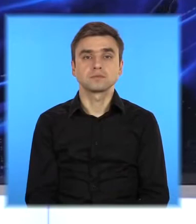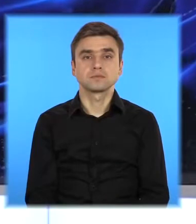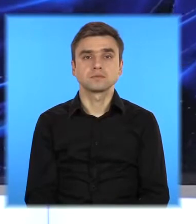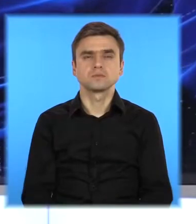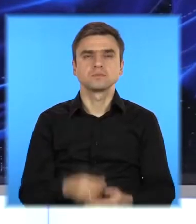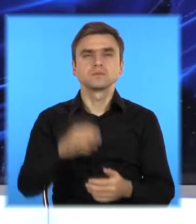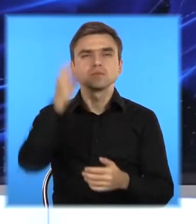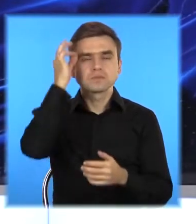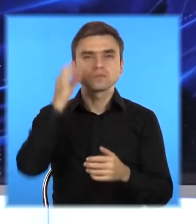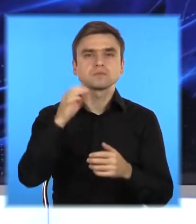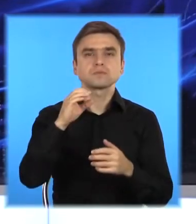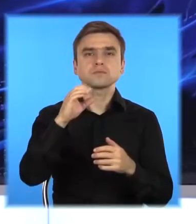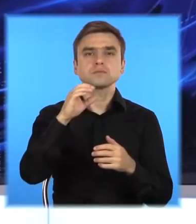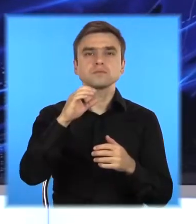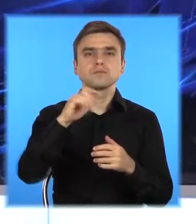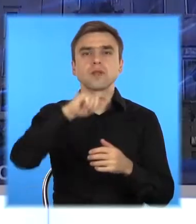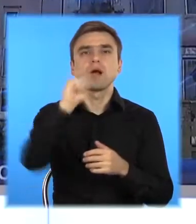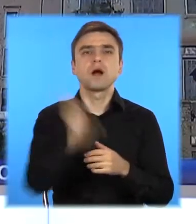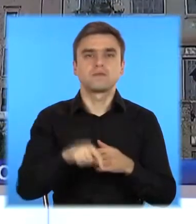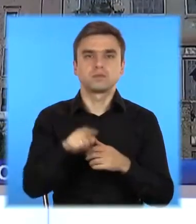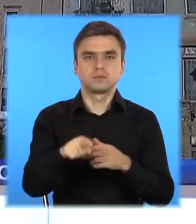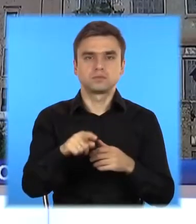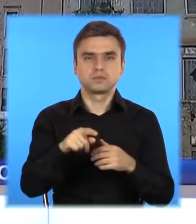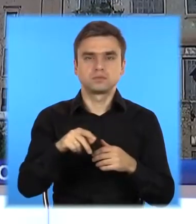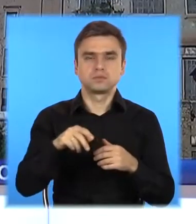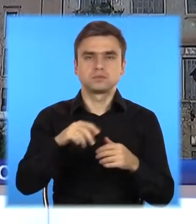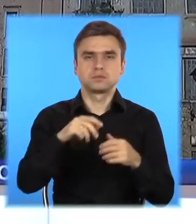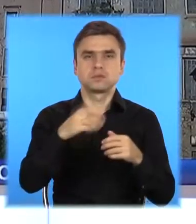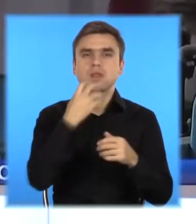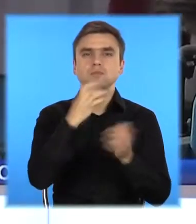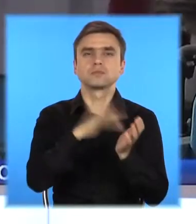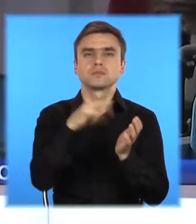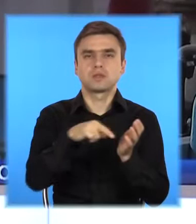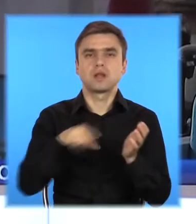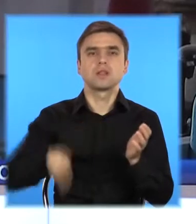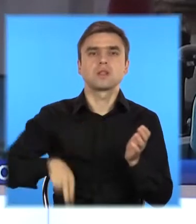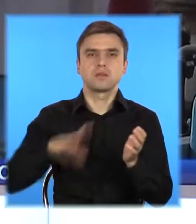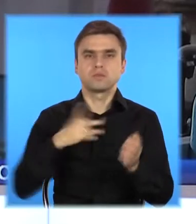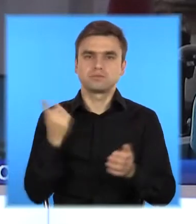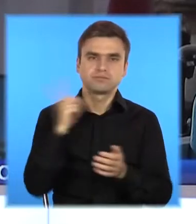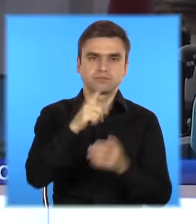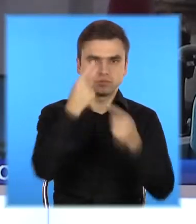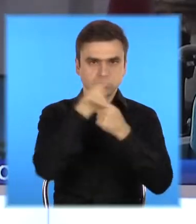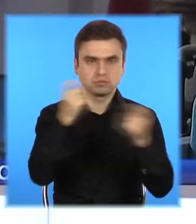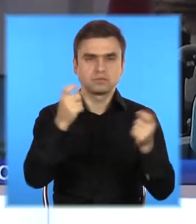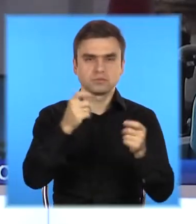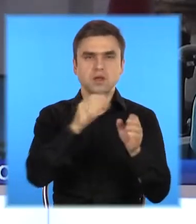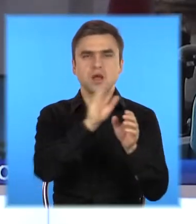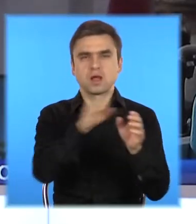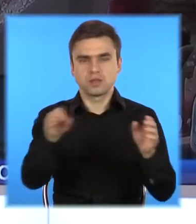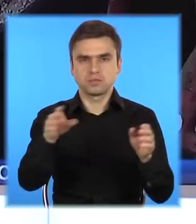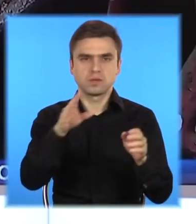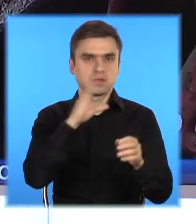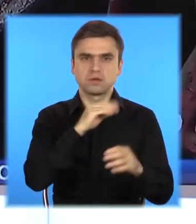Нагадаю, ще у серпні цього року гендиректор держпідприємства «Теплоцентраль» заявив, що опалювальний сезон 2018